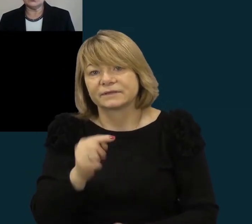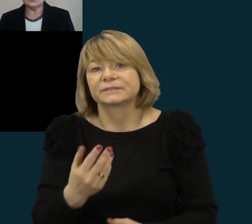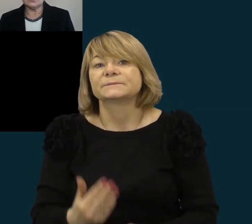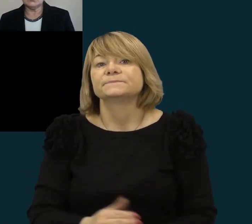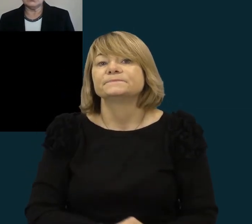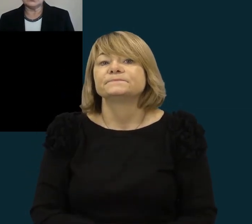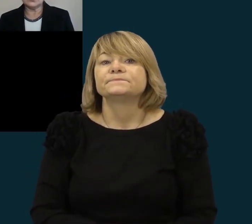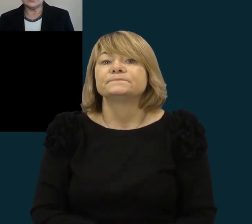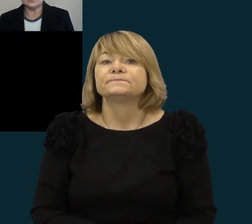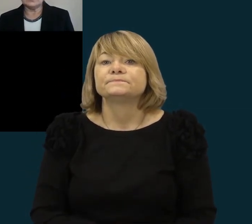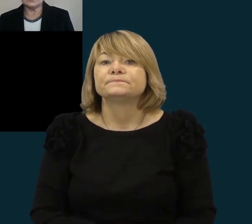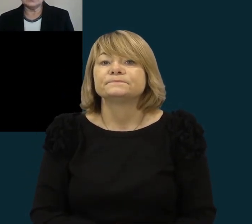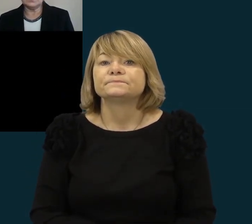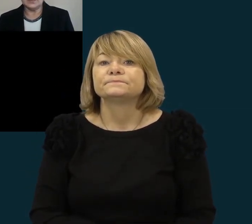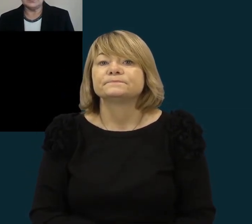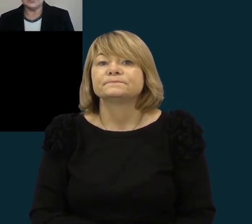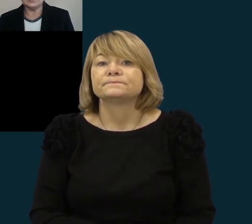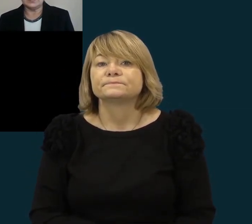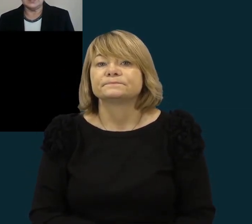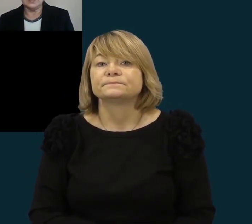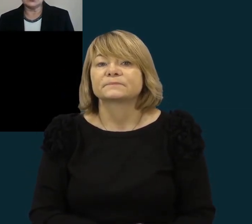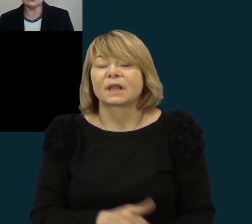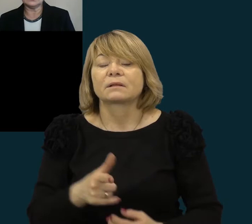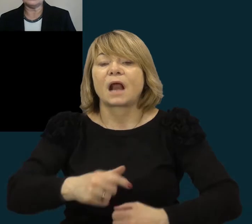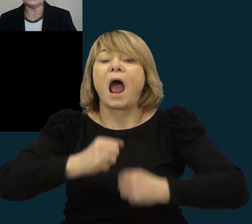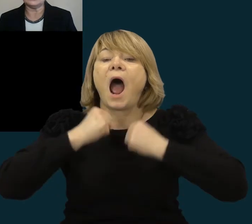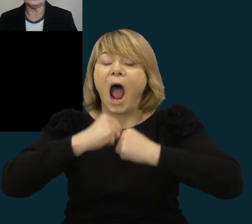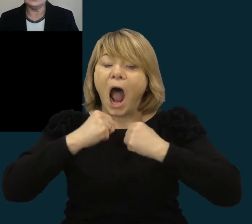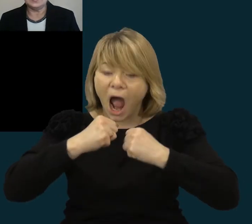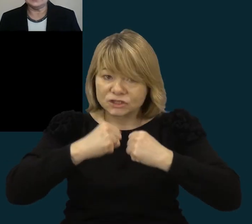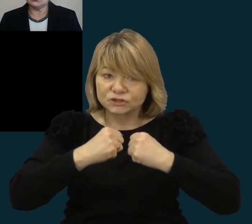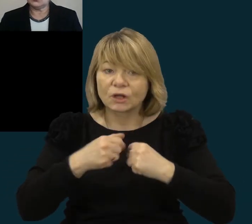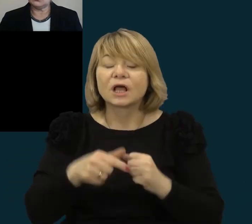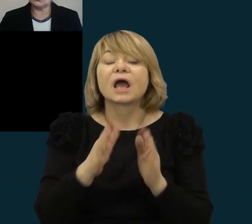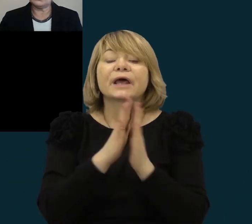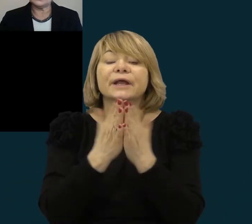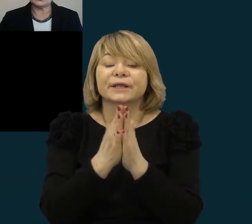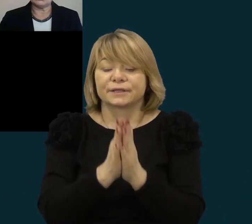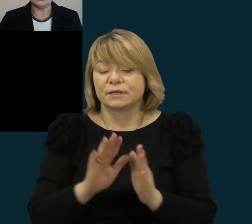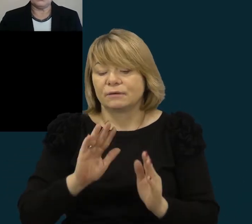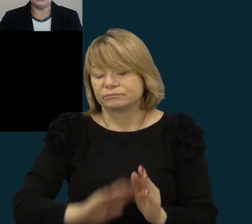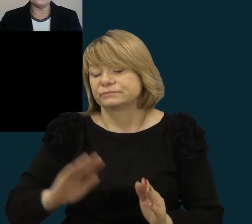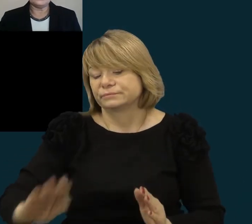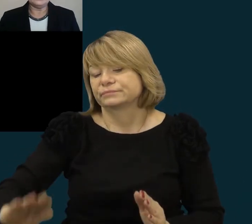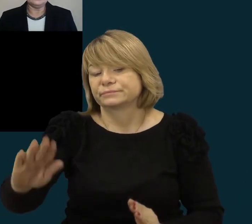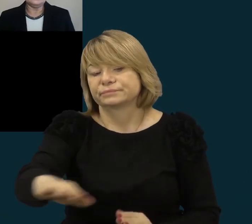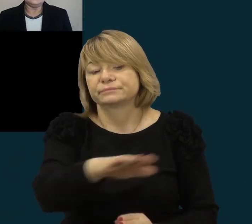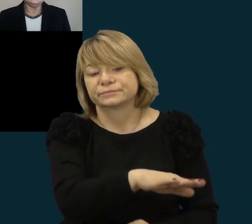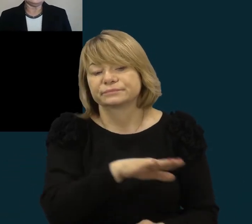tų tų knyvų čia yra aplinkta ažolai prie Alanto Koplystulio.